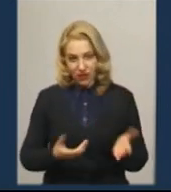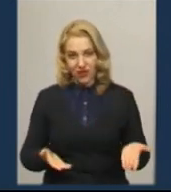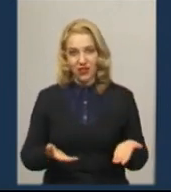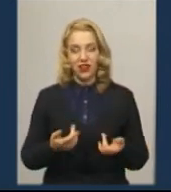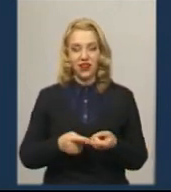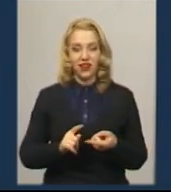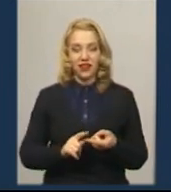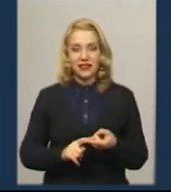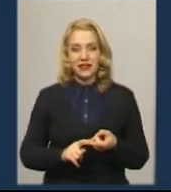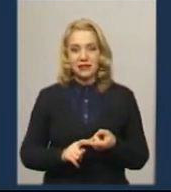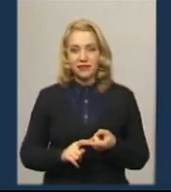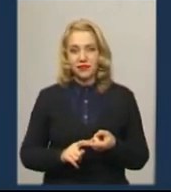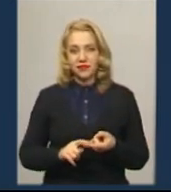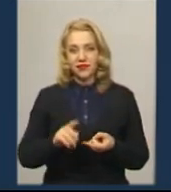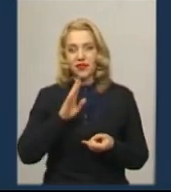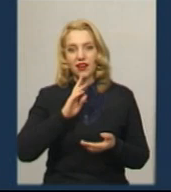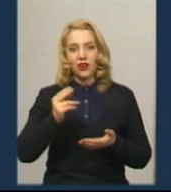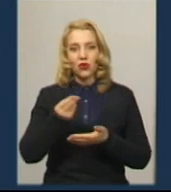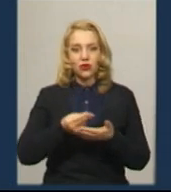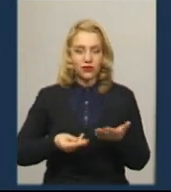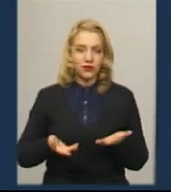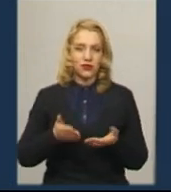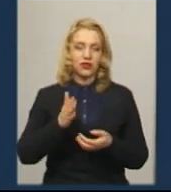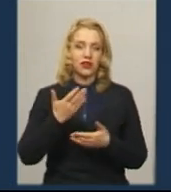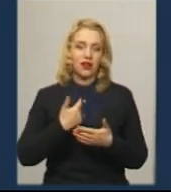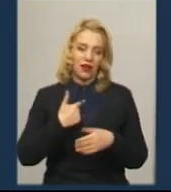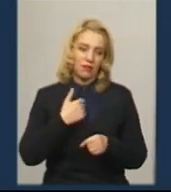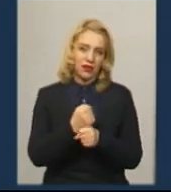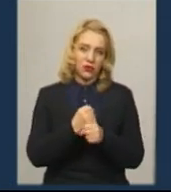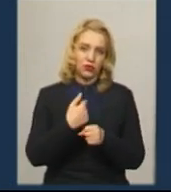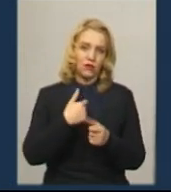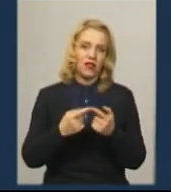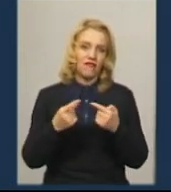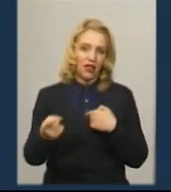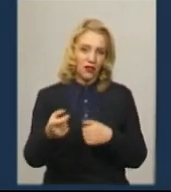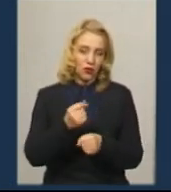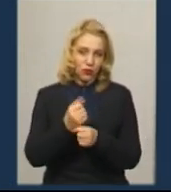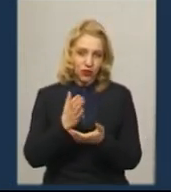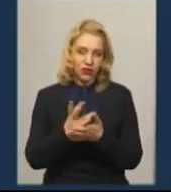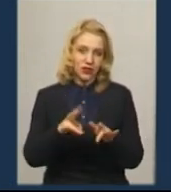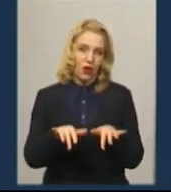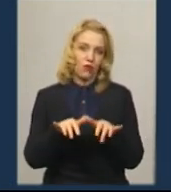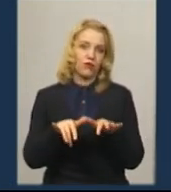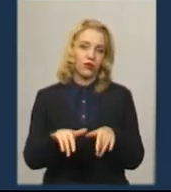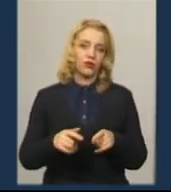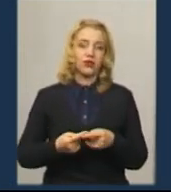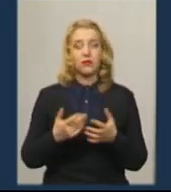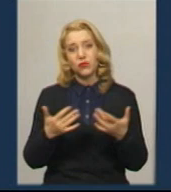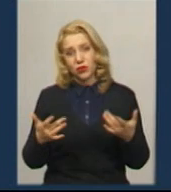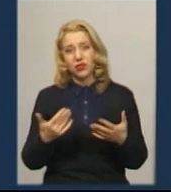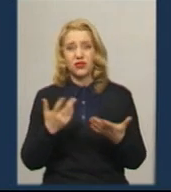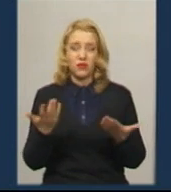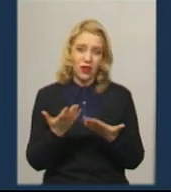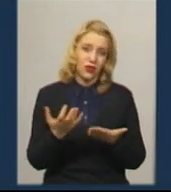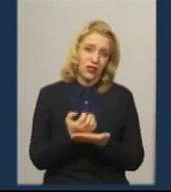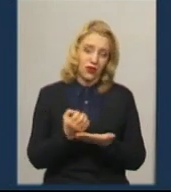малює, в неї, оказывается, є художницький дар. Я сижу, працюю, в мене удаляна робота є, то я собі працюю за комп'ютером. Та різно ми якось знаходимо